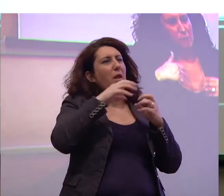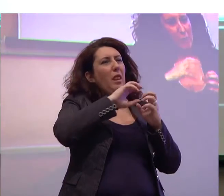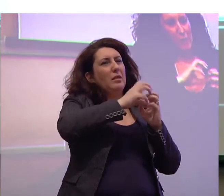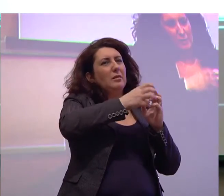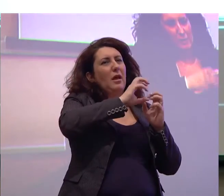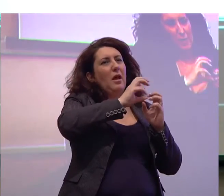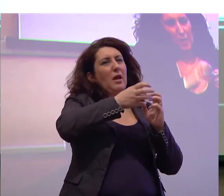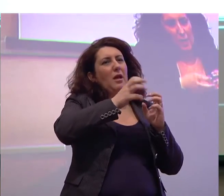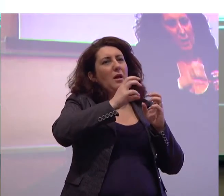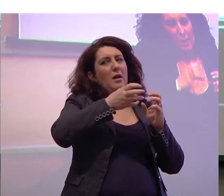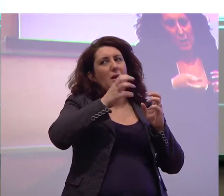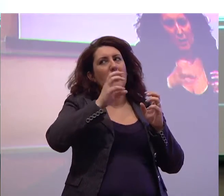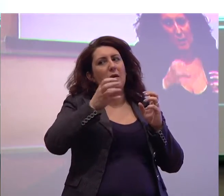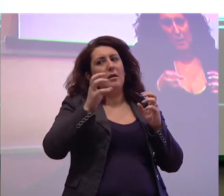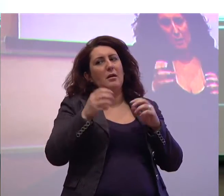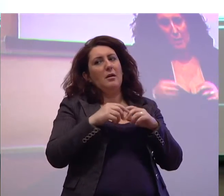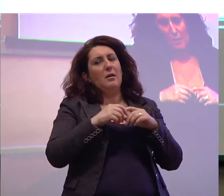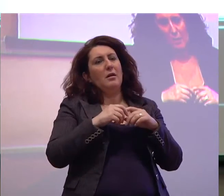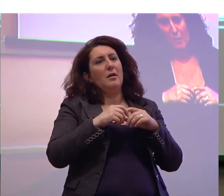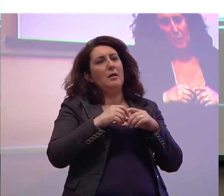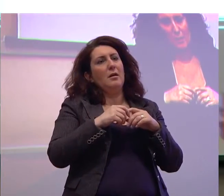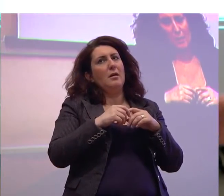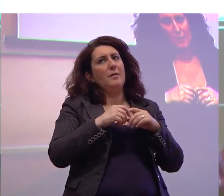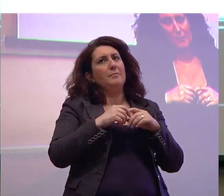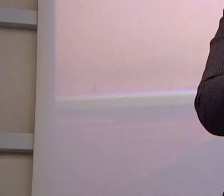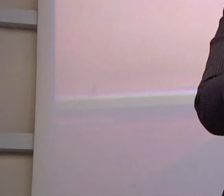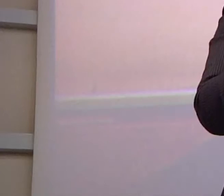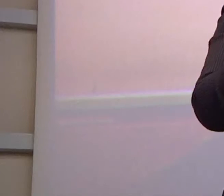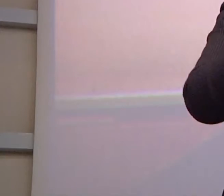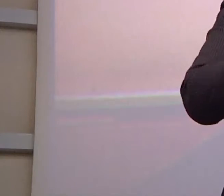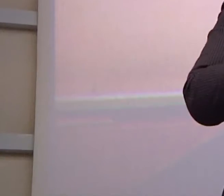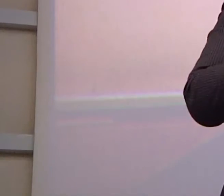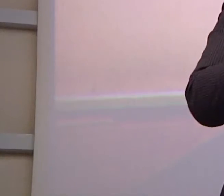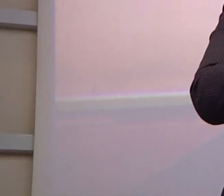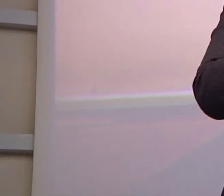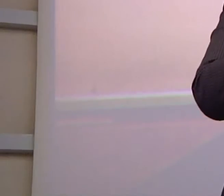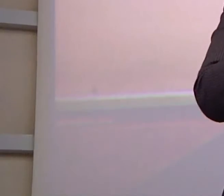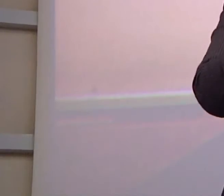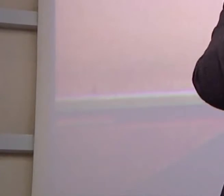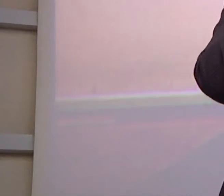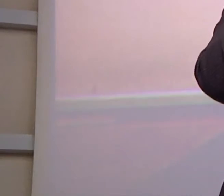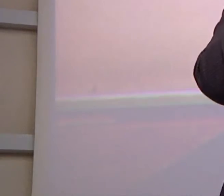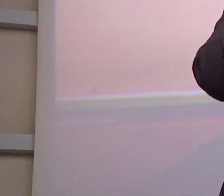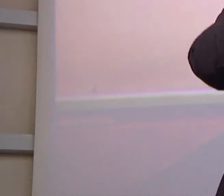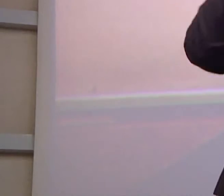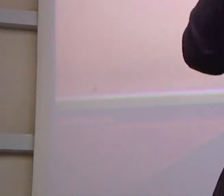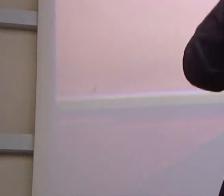condizionano, ma ci sarà un'altra occasione.